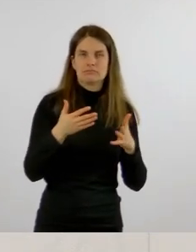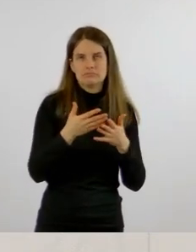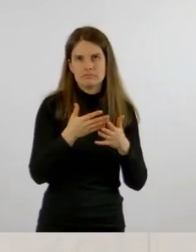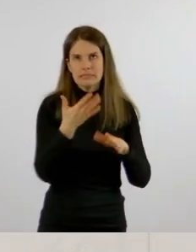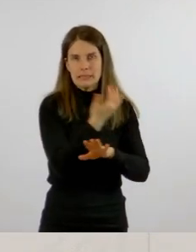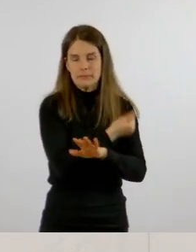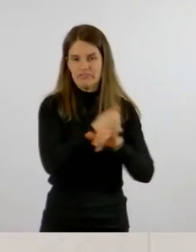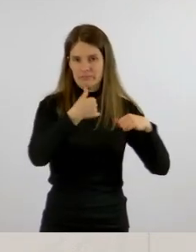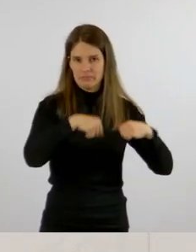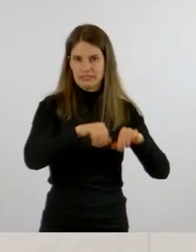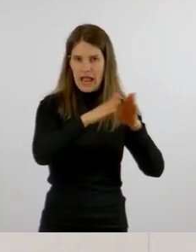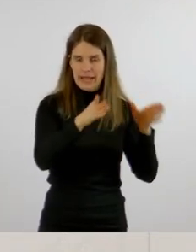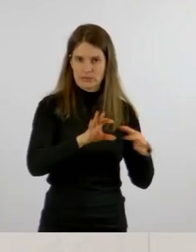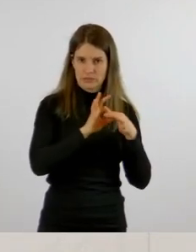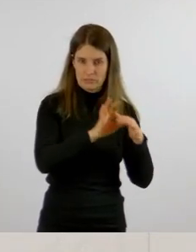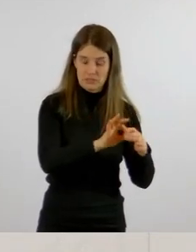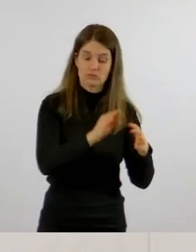Anfrage von Frau K. gesprochen.